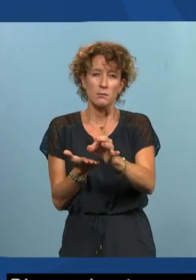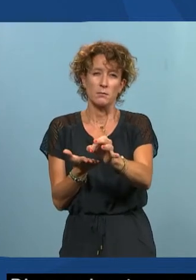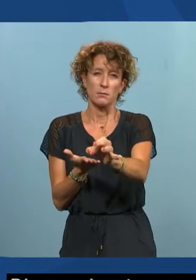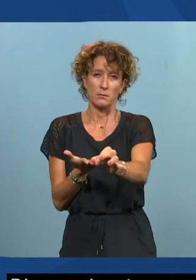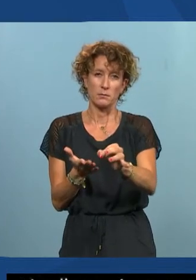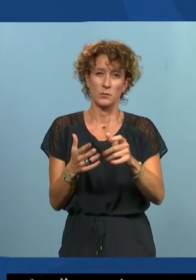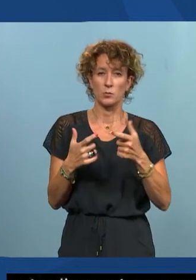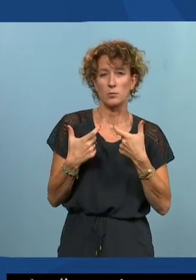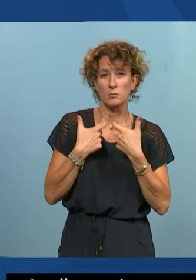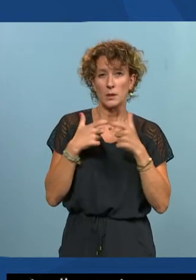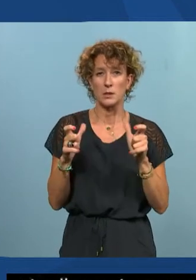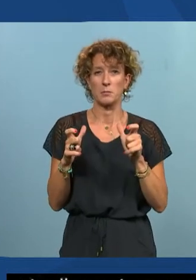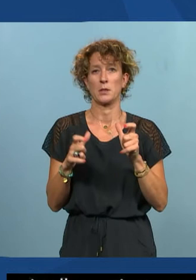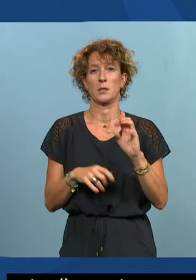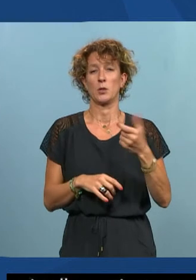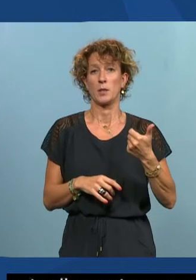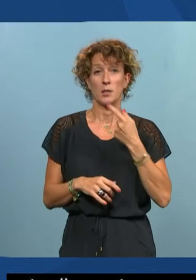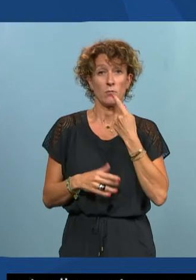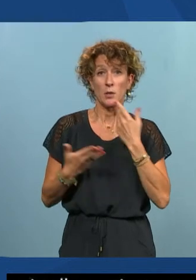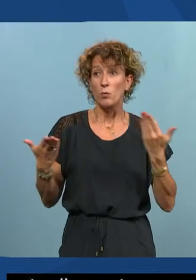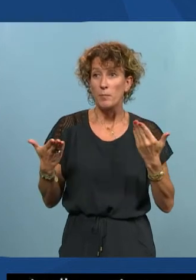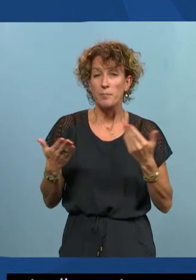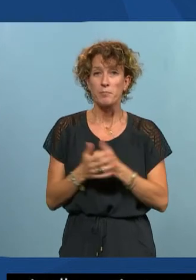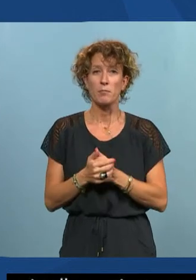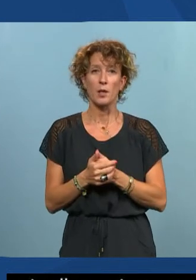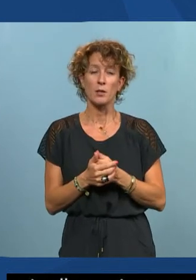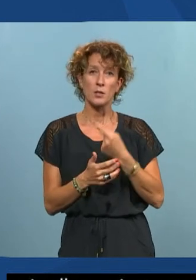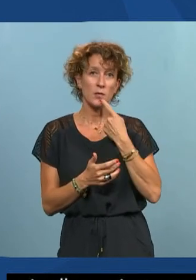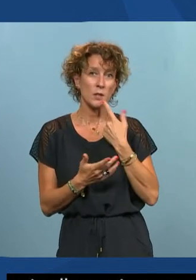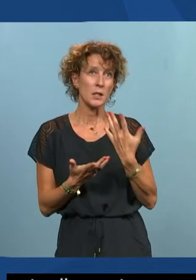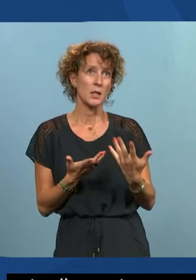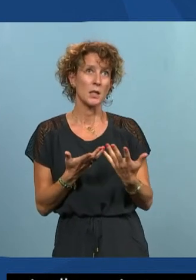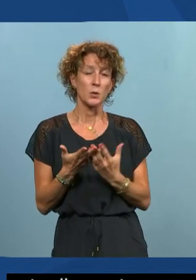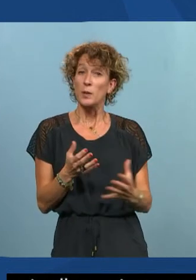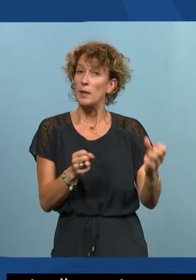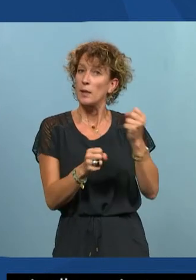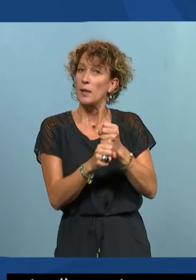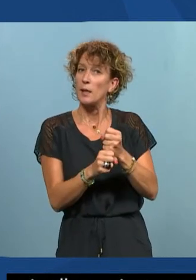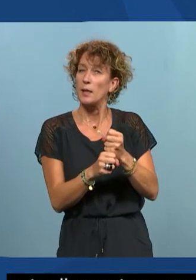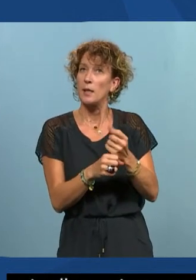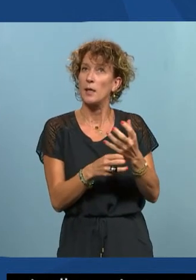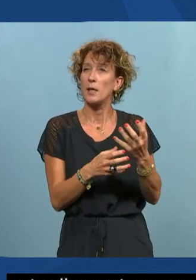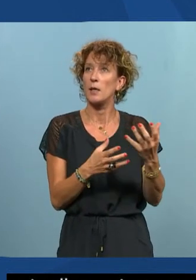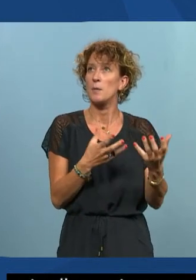impulser une stratégie ça va être être en capacité de compulser de créer de